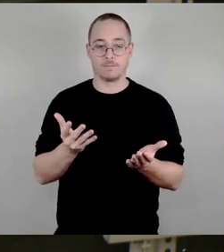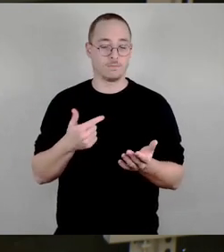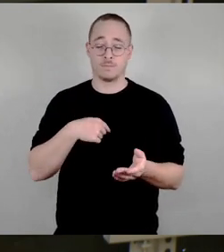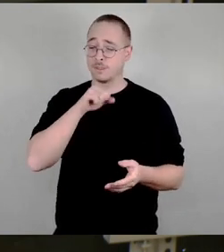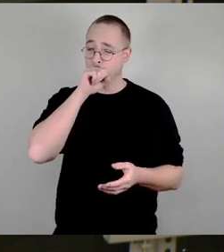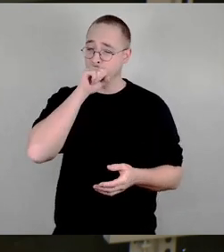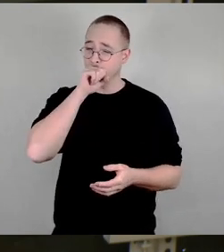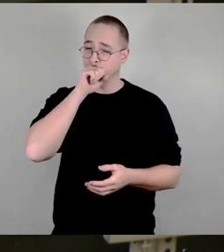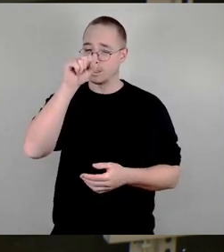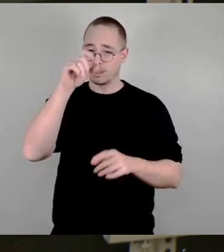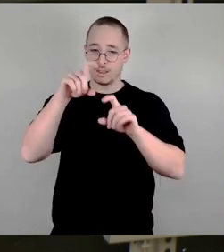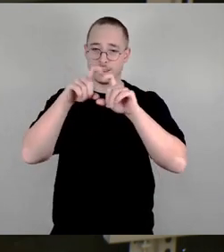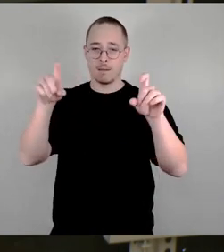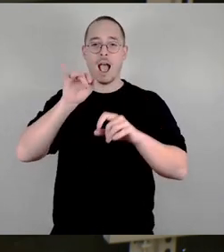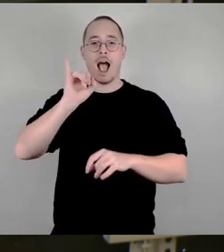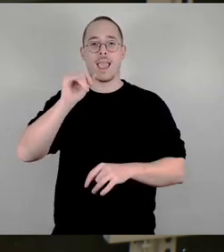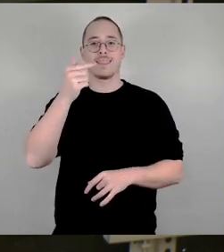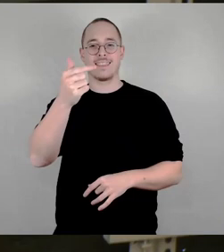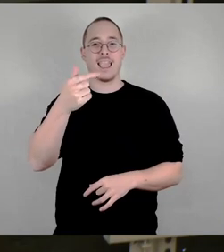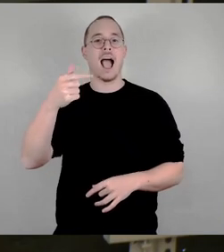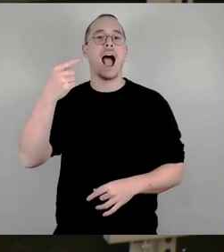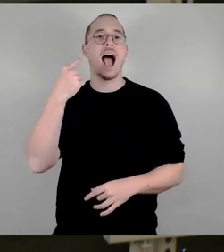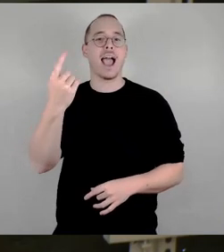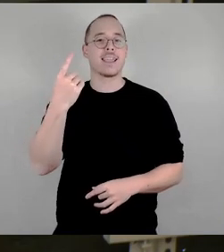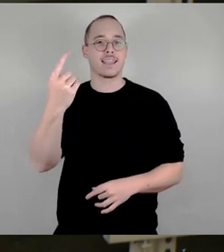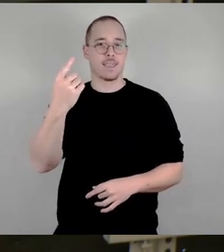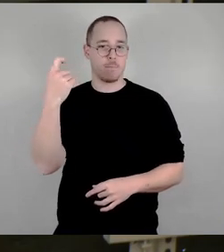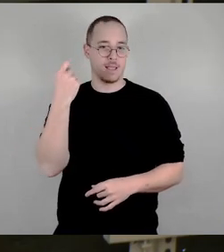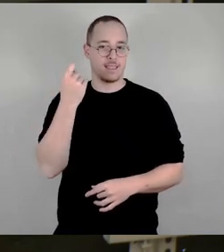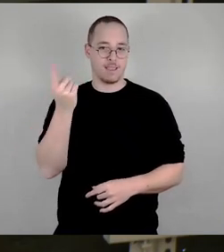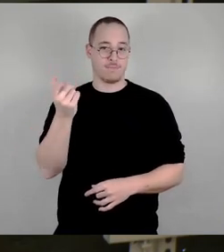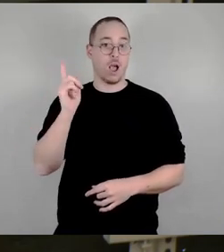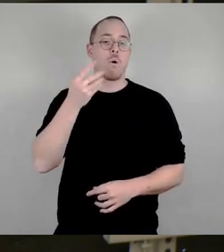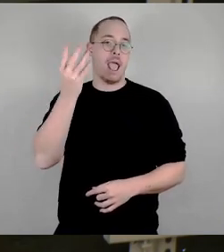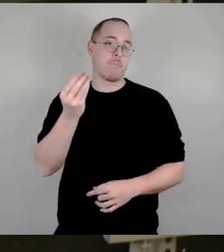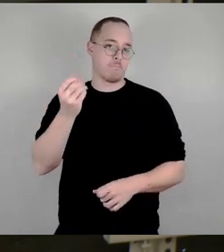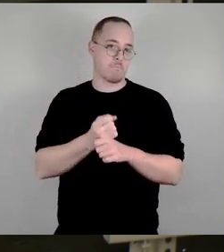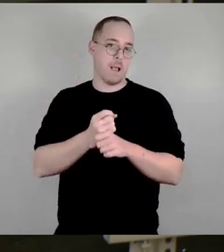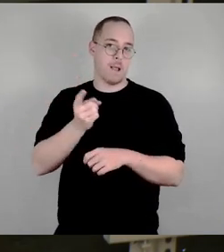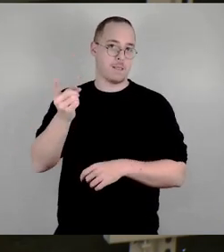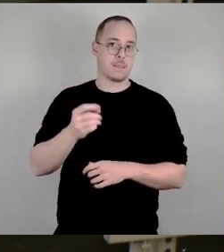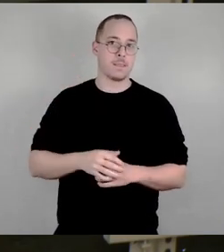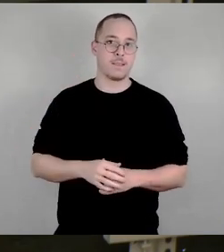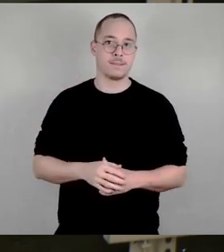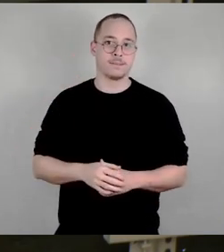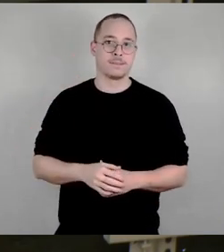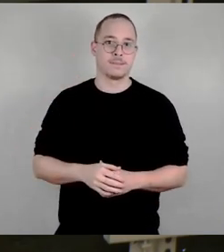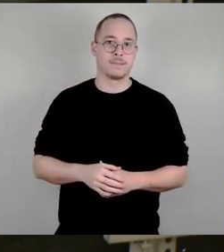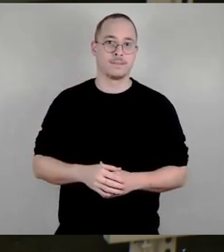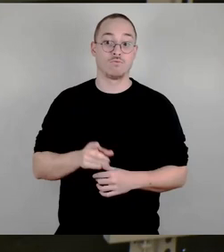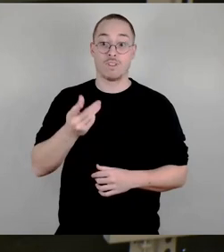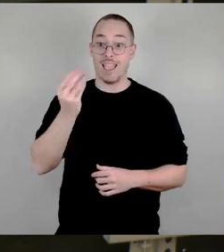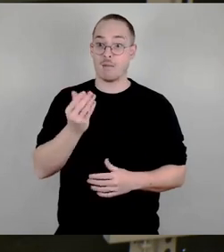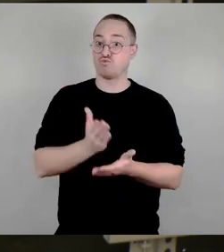-Eigenbetrieb, bei dem liegt ja auch die App, die wir hier haben und auch diese App, das haben wir schon bei der letzten